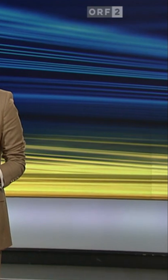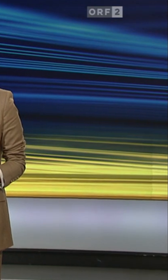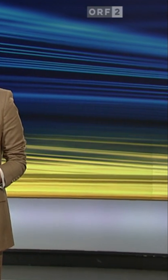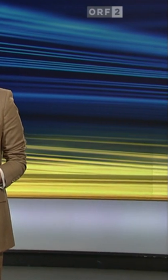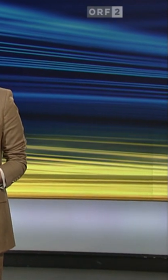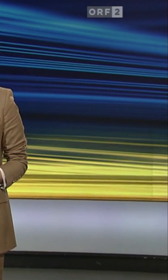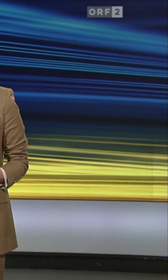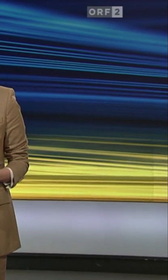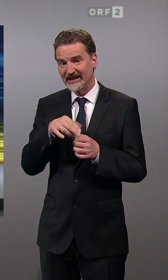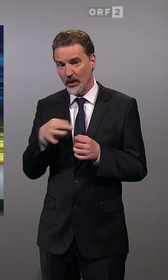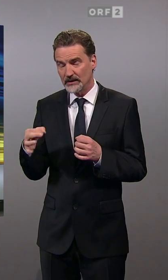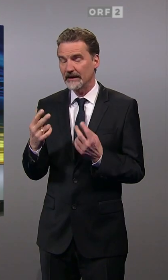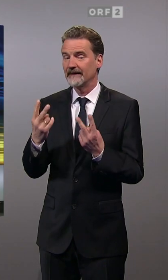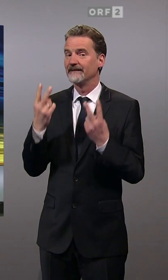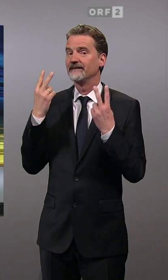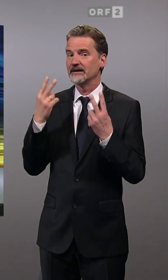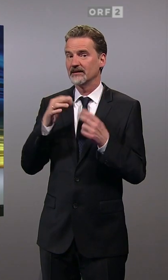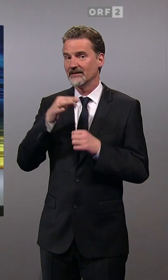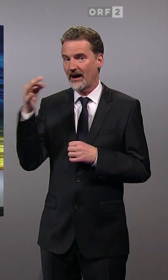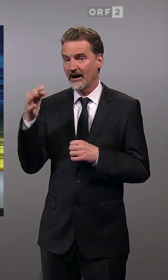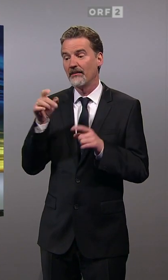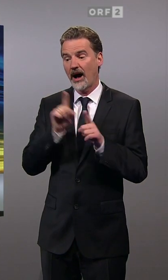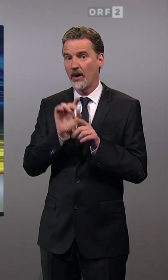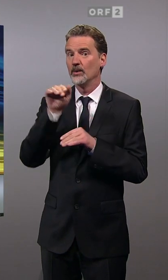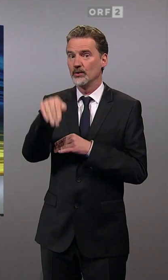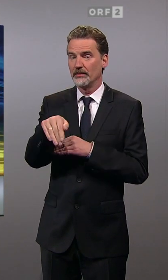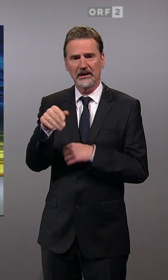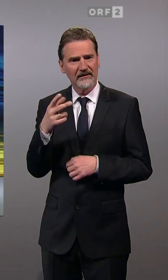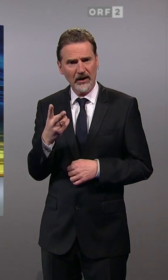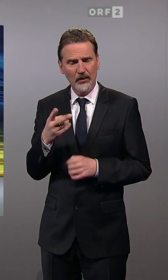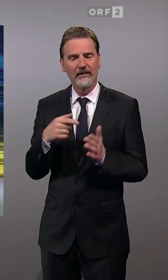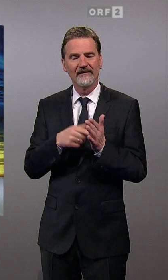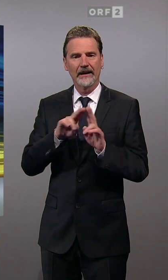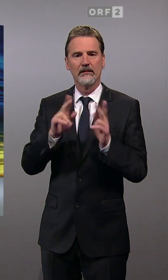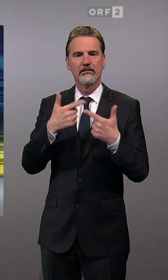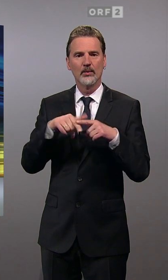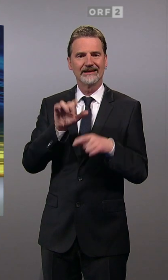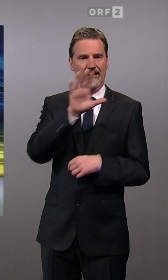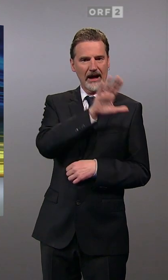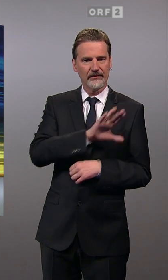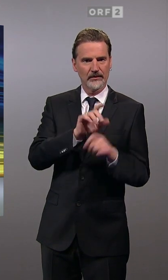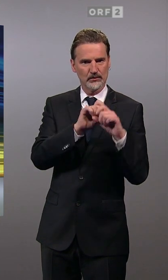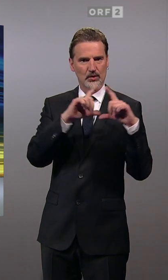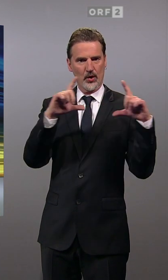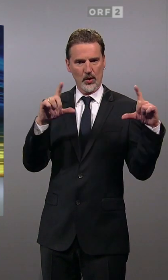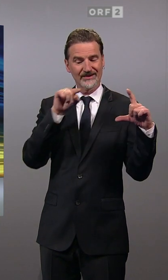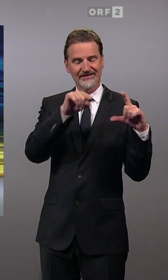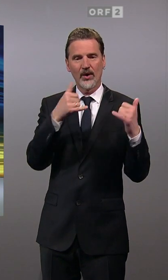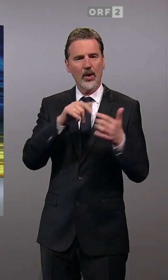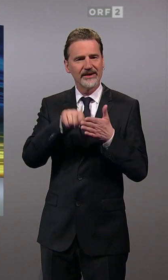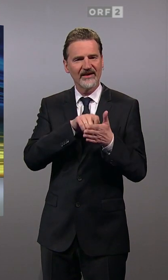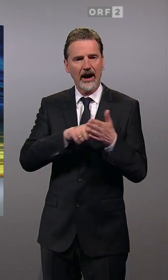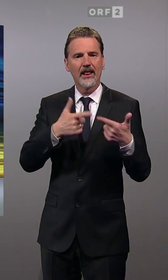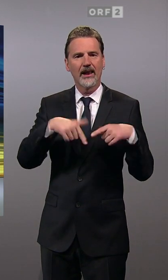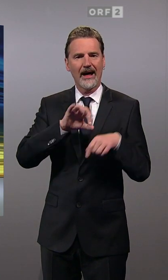Niederösterreich von Bedeutung ist, sondern darüber hinaus. Aufgrund der Größe des Bundeslands, in dem es heute um den Landtag geht, ist diese